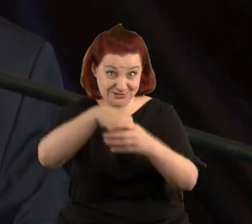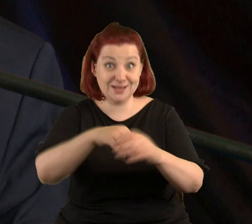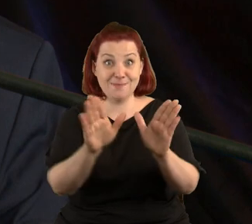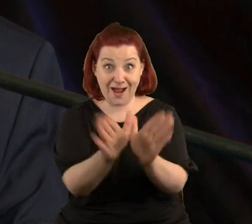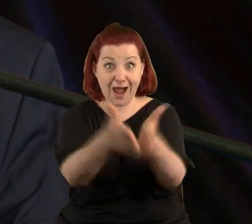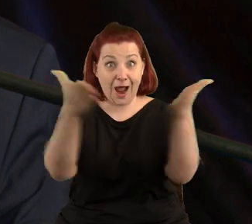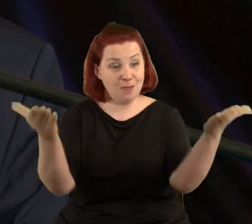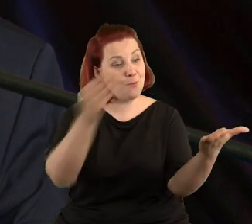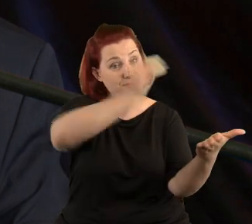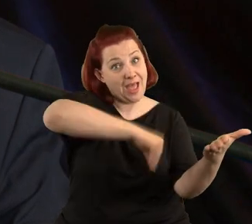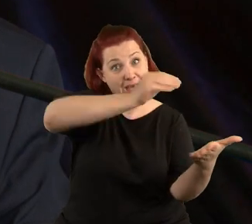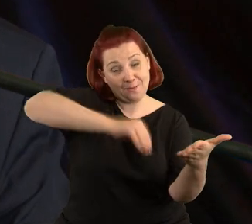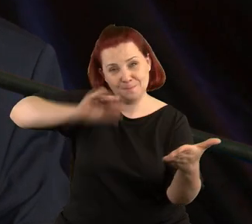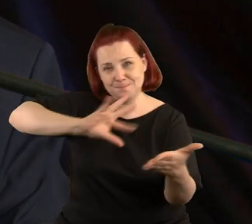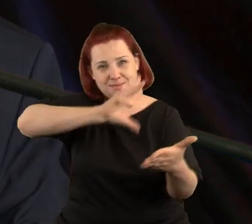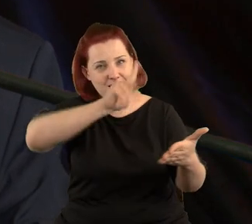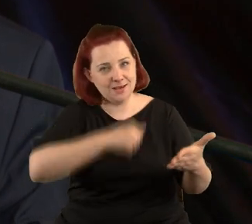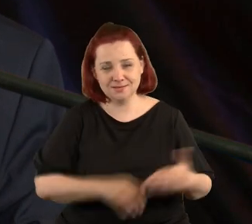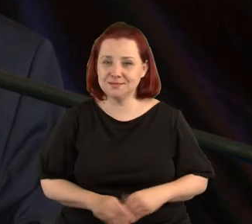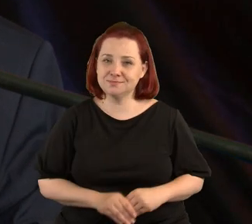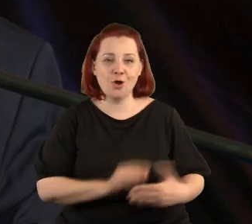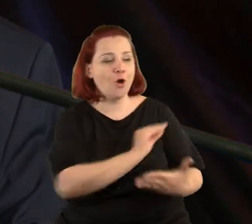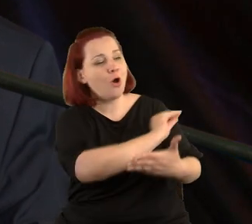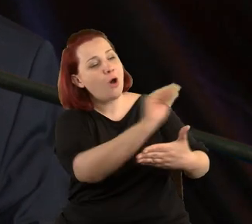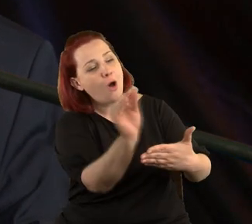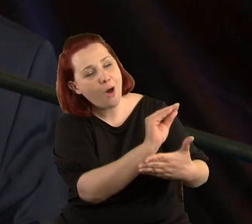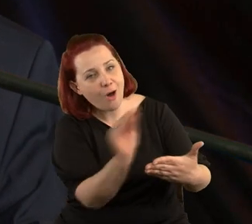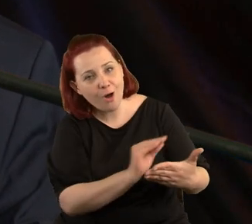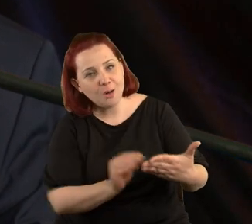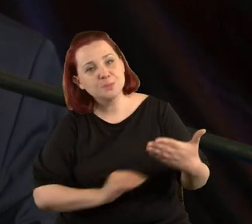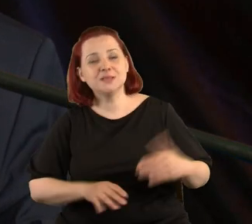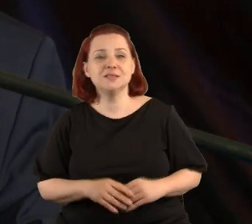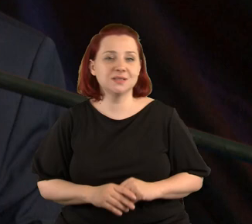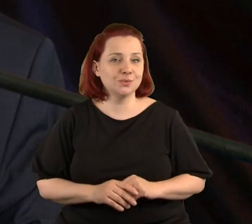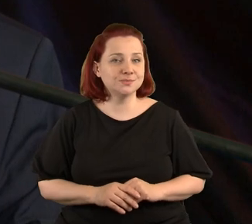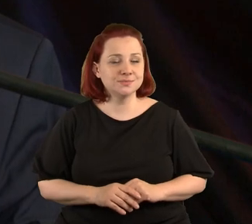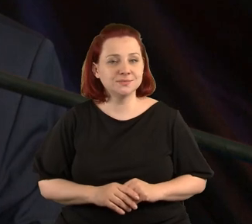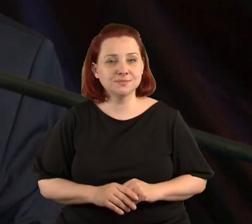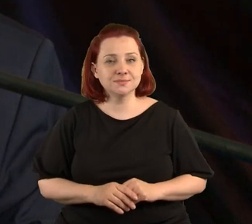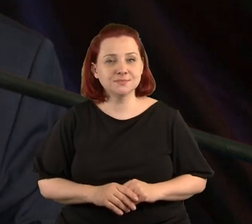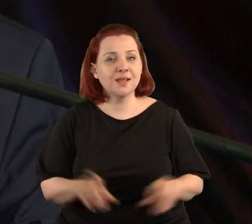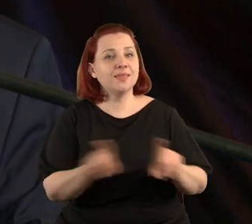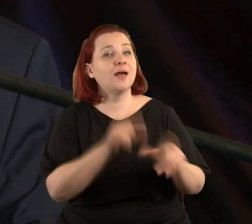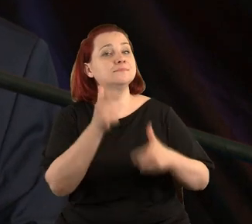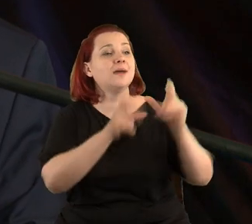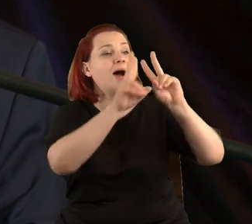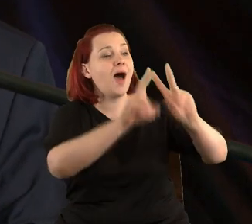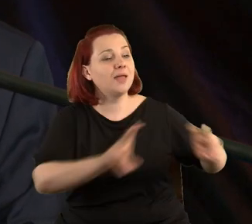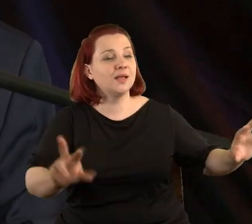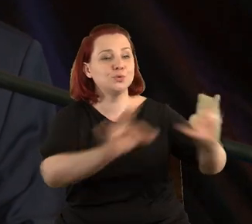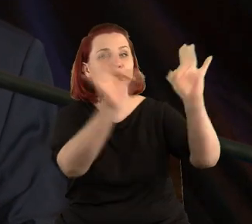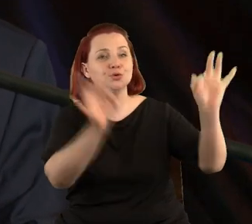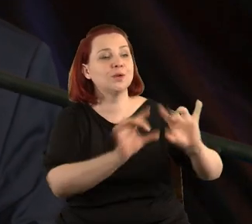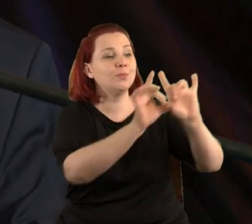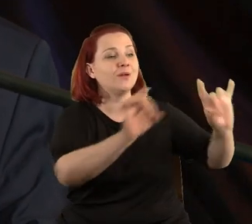napisał, opisał i właściwie przeanalizował sztukę